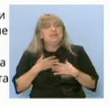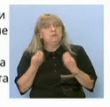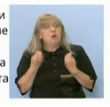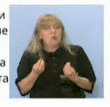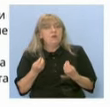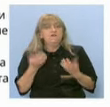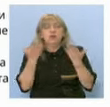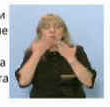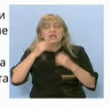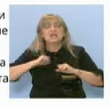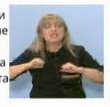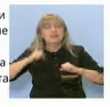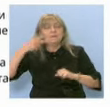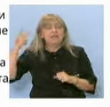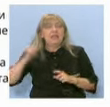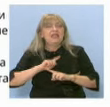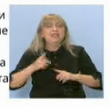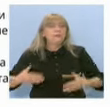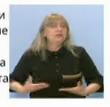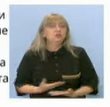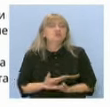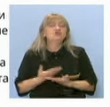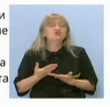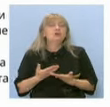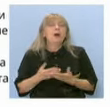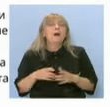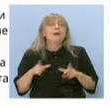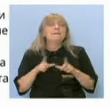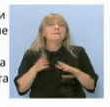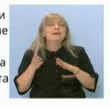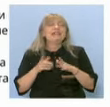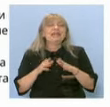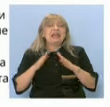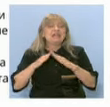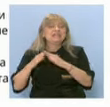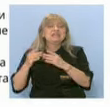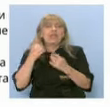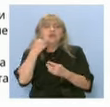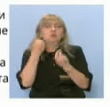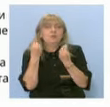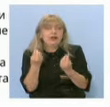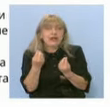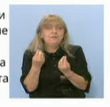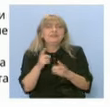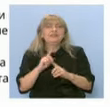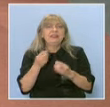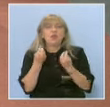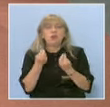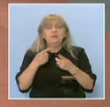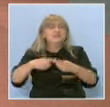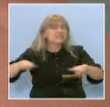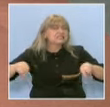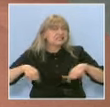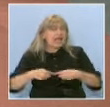гимназии, които нямат нужната материална база, т.е. сградата не е достатъчно добра, нямат осигурени хубави стаи, хубава